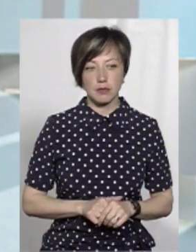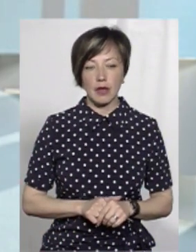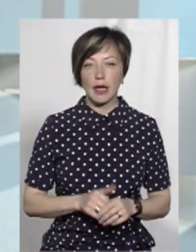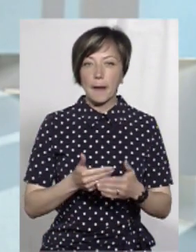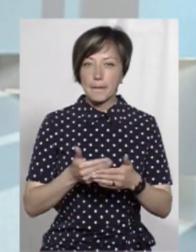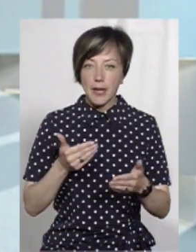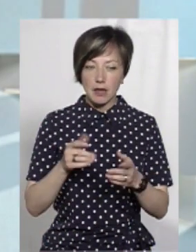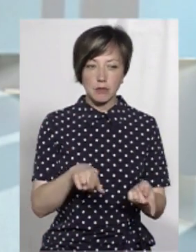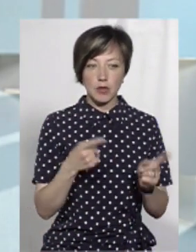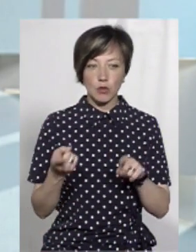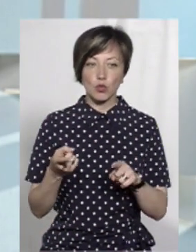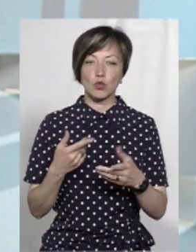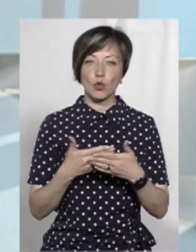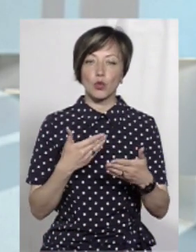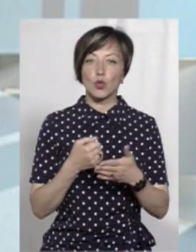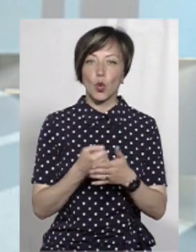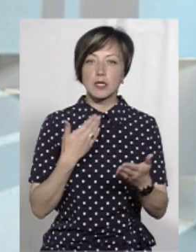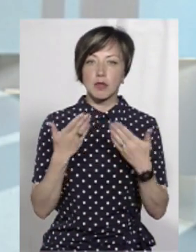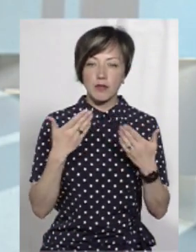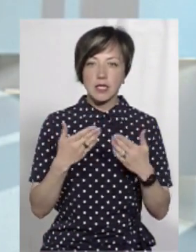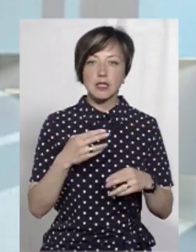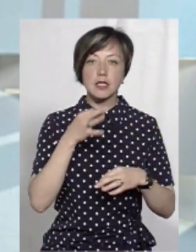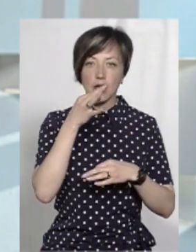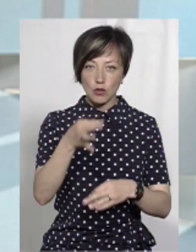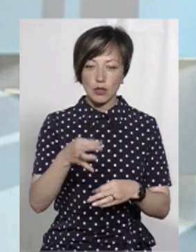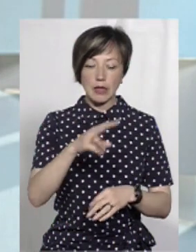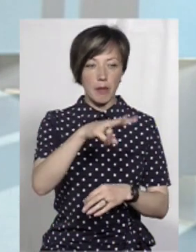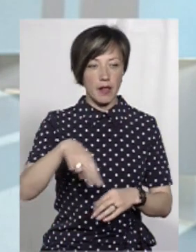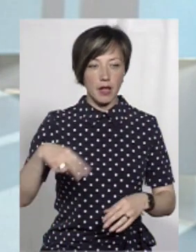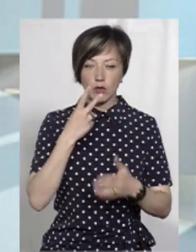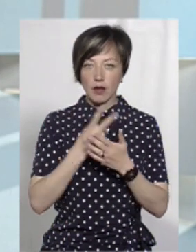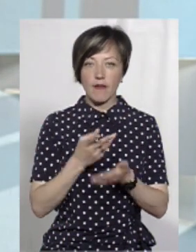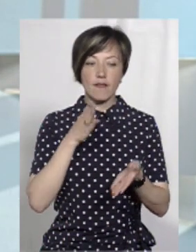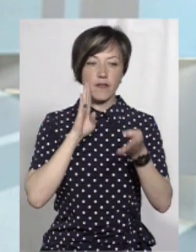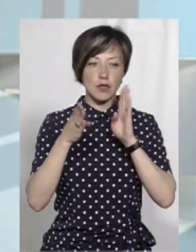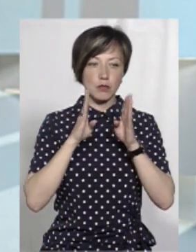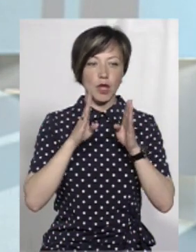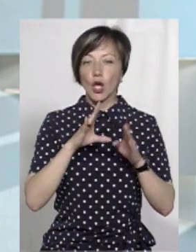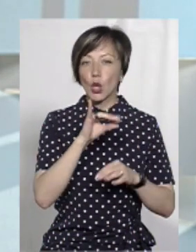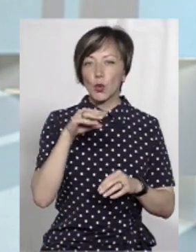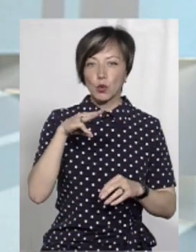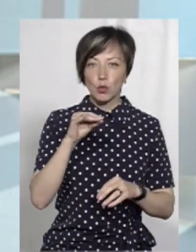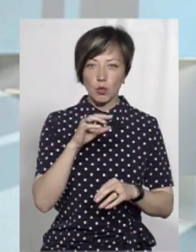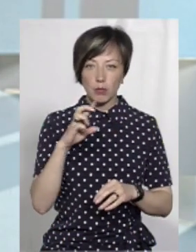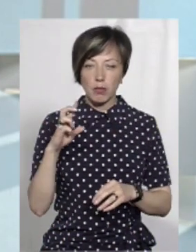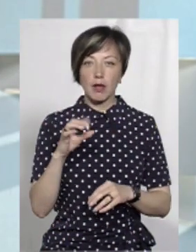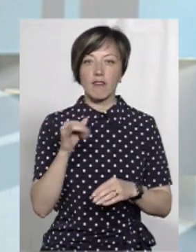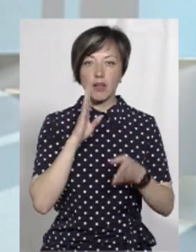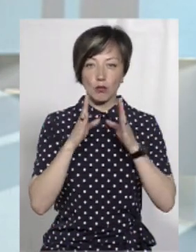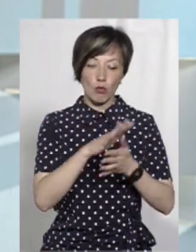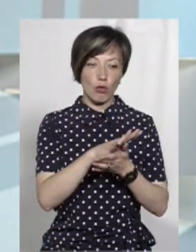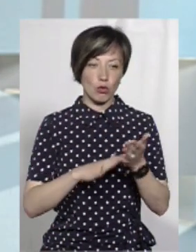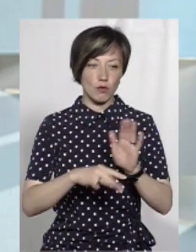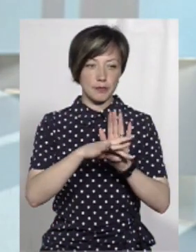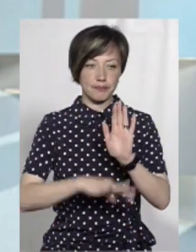Перед тим, як перейти до спілкування, зауважу, що ми паралельно транслюємося у мережі YouTube та Facebook, і там ви можете